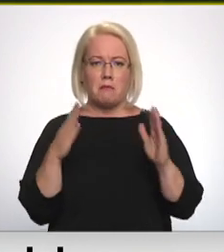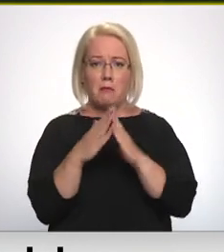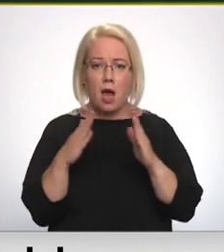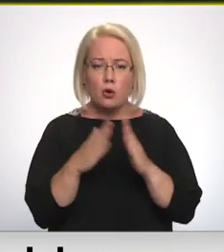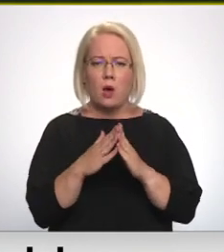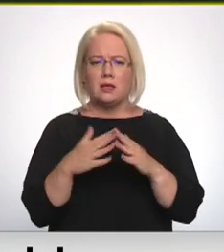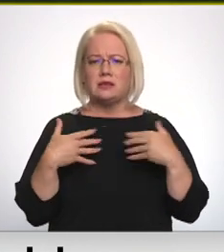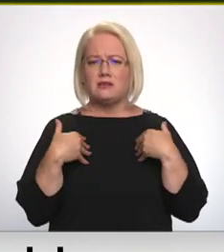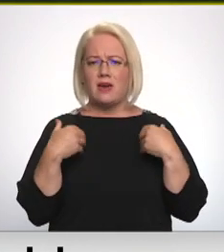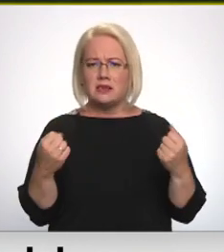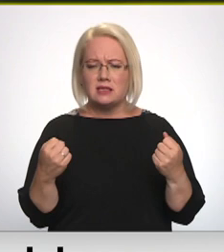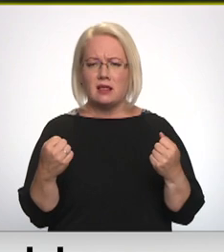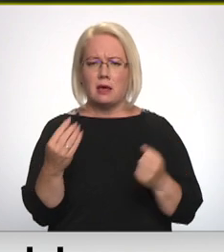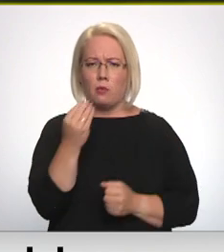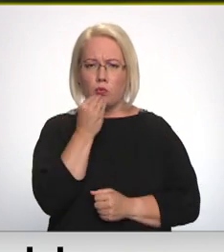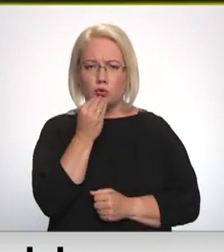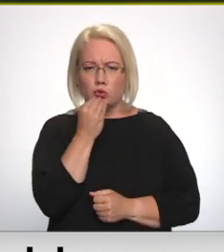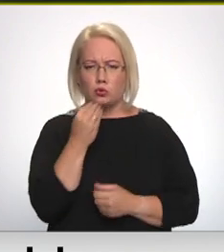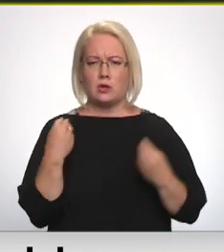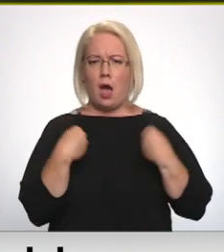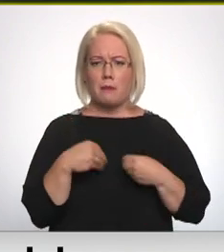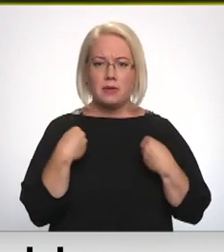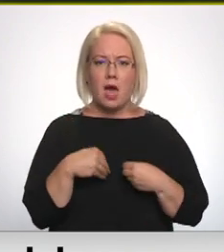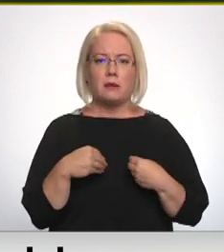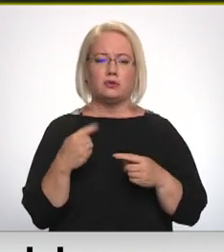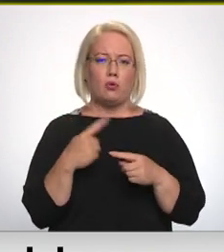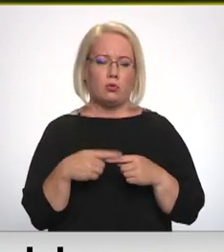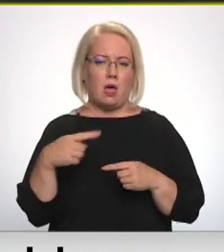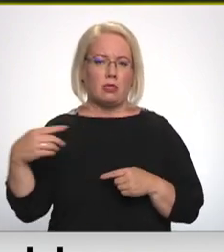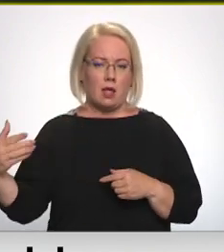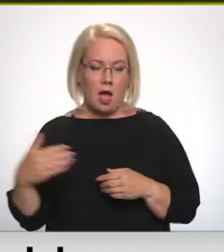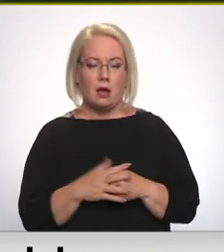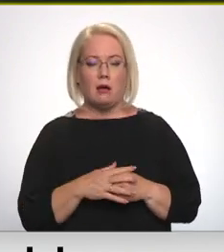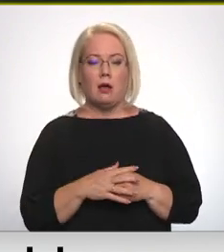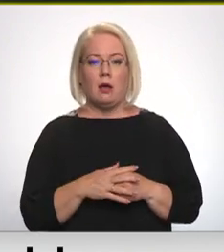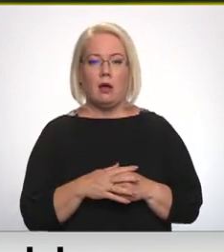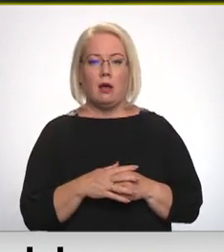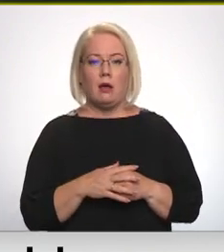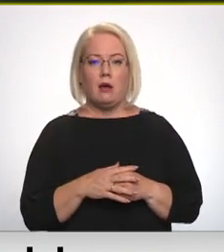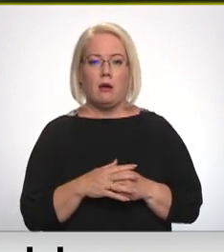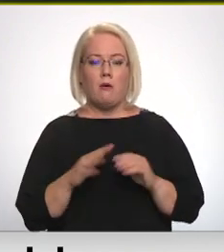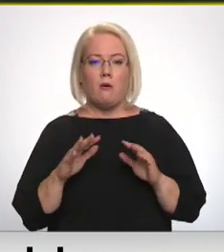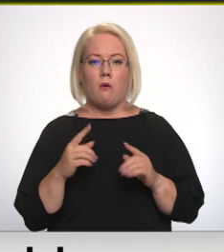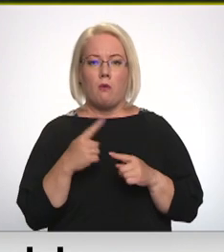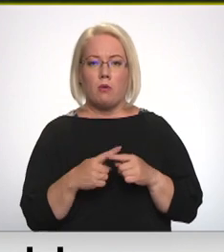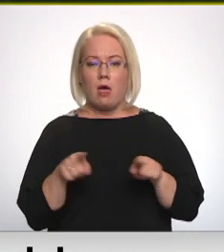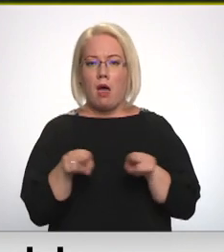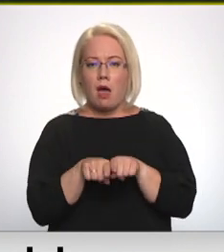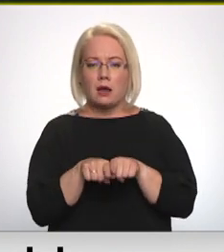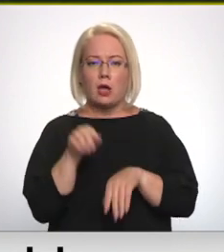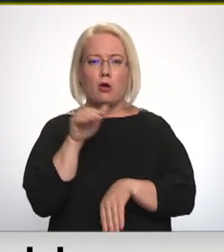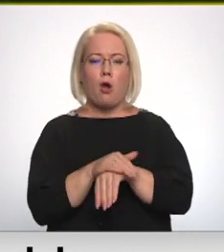veselība, uzturs, apģērbs un tā tālāk. Turklāt, tur ļoti konkrēti